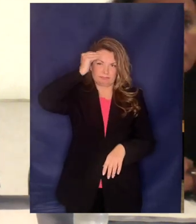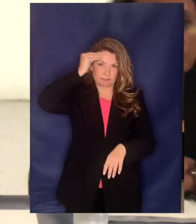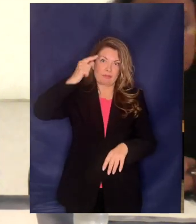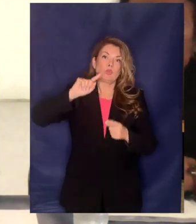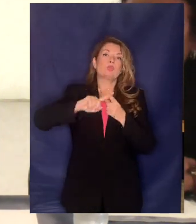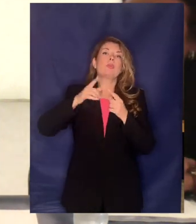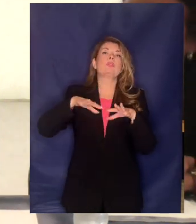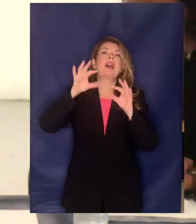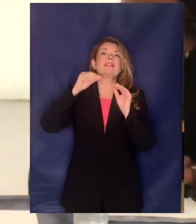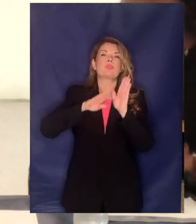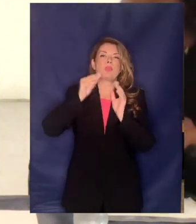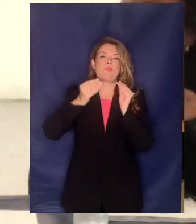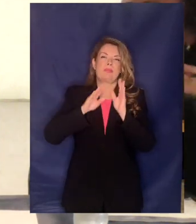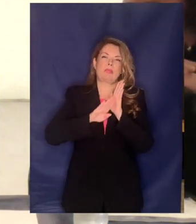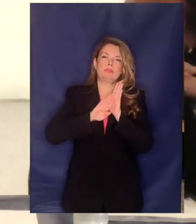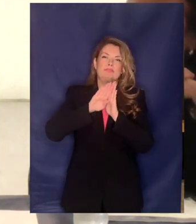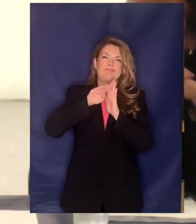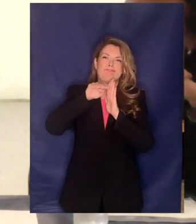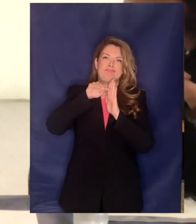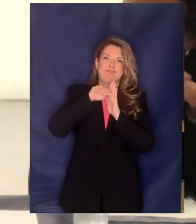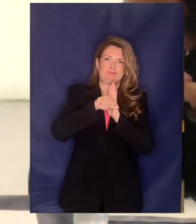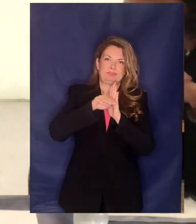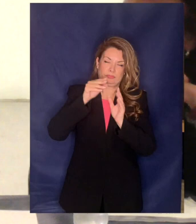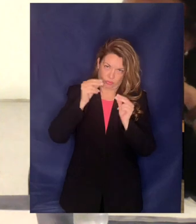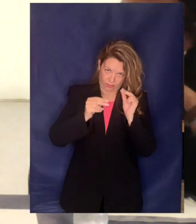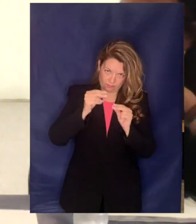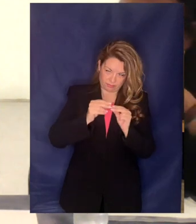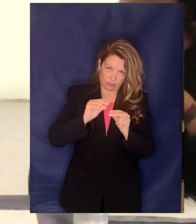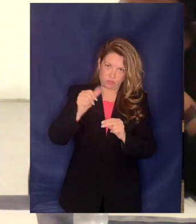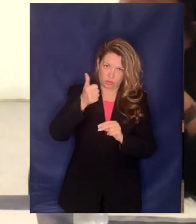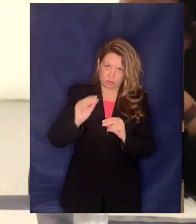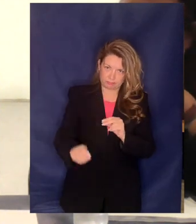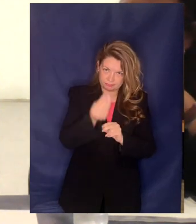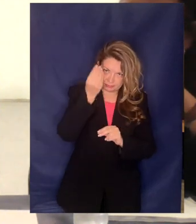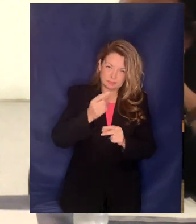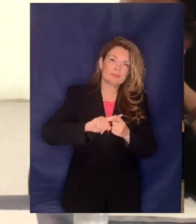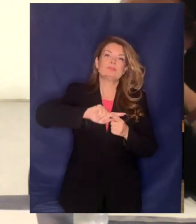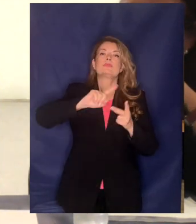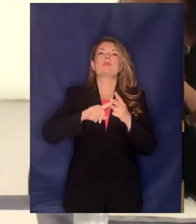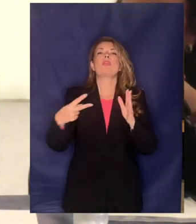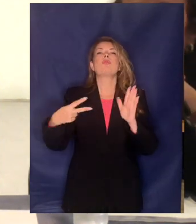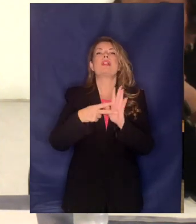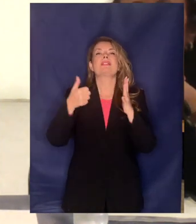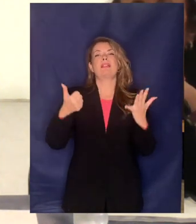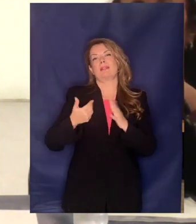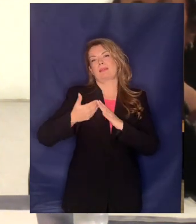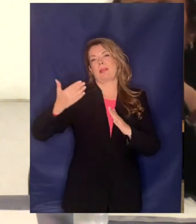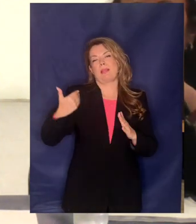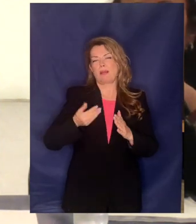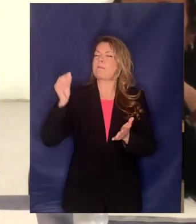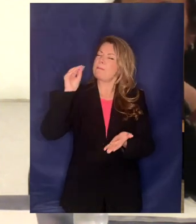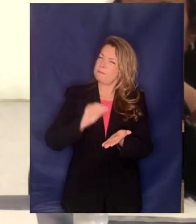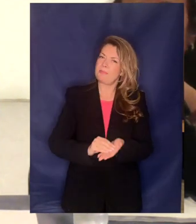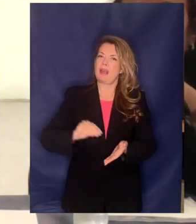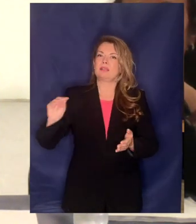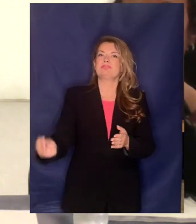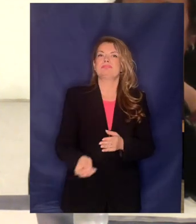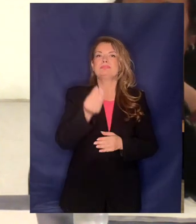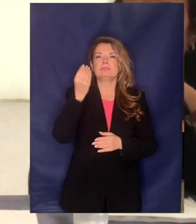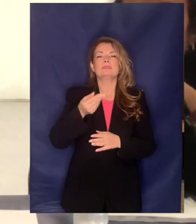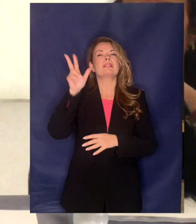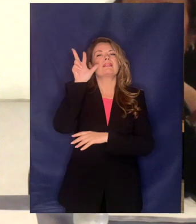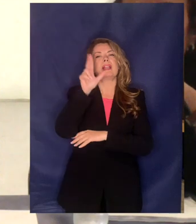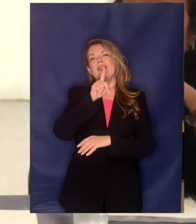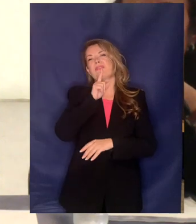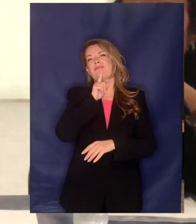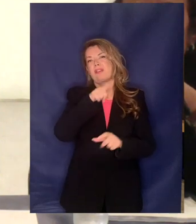καμπής και το 2006 έρχεται ουσιαστικά σε μια άλλη γενική συνέλευση της